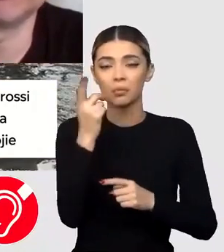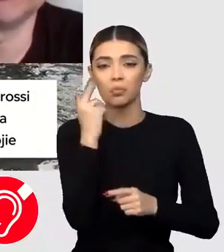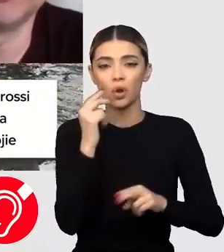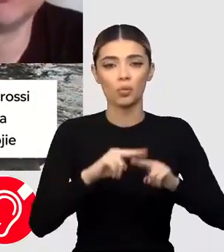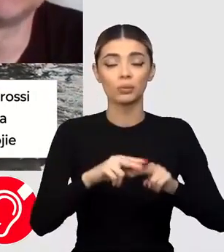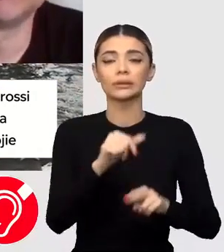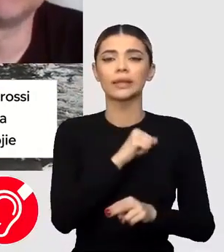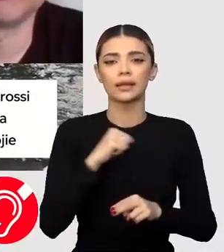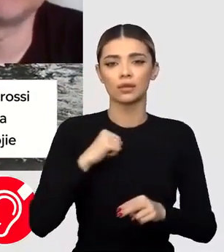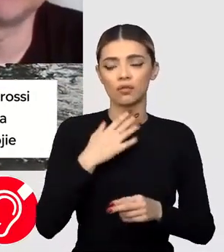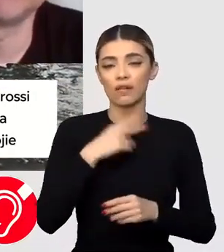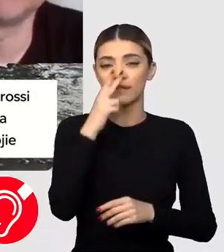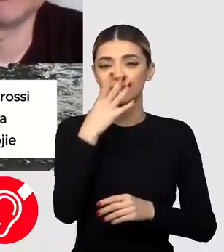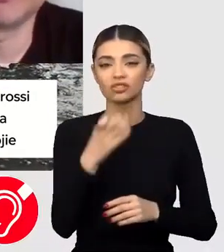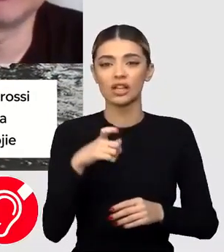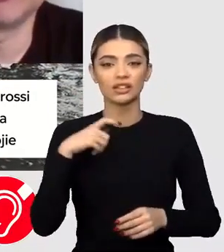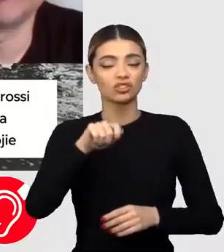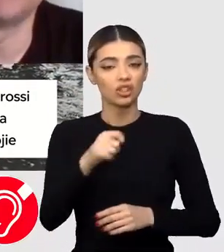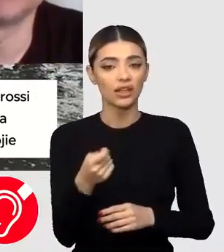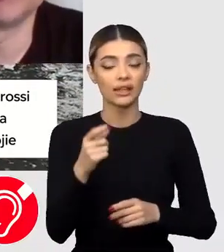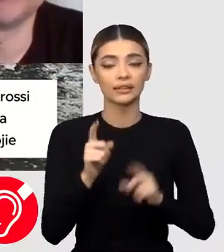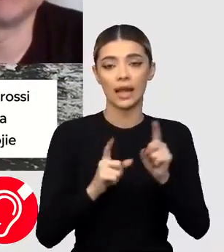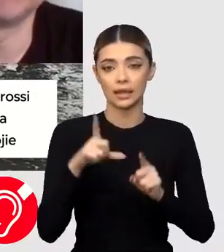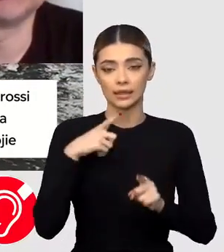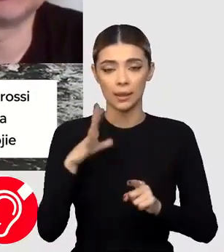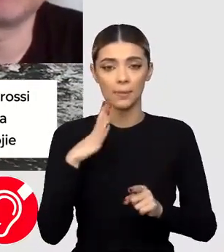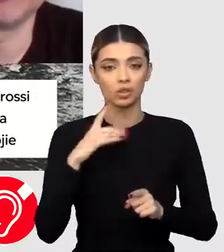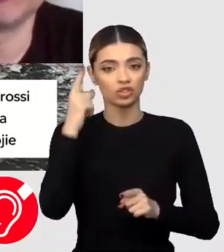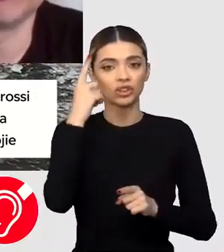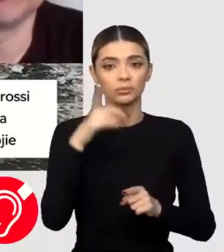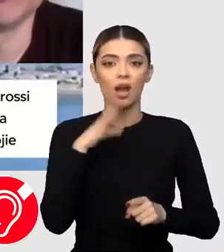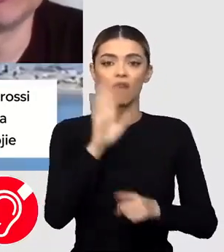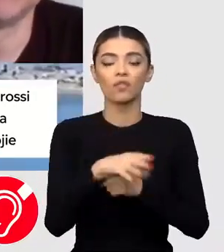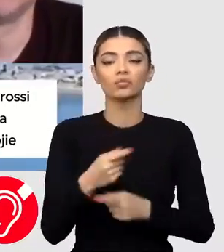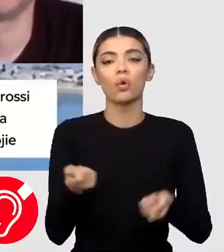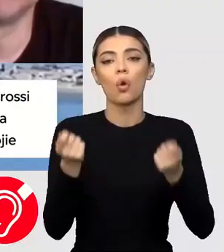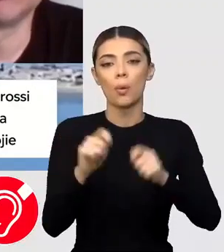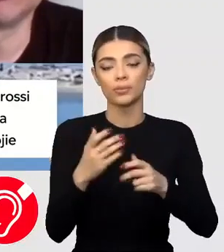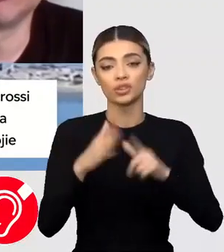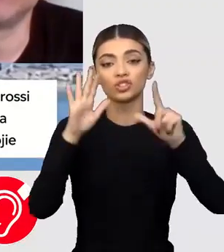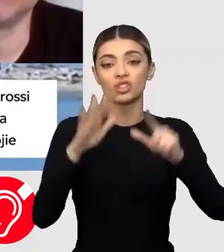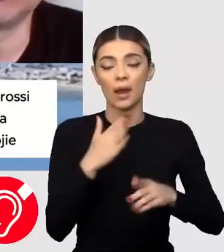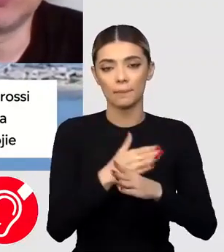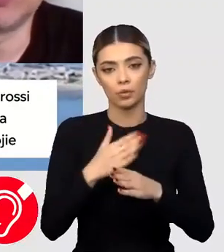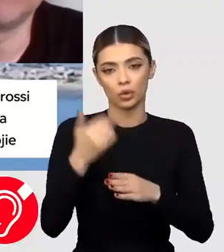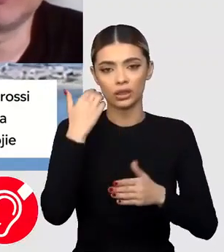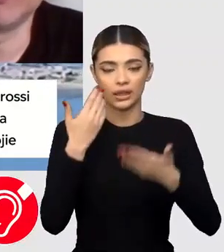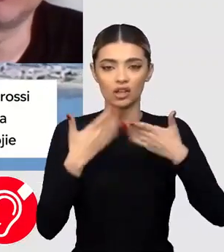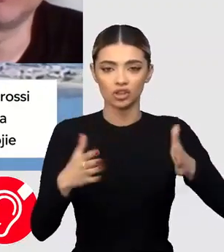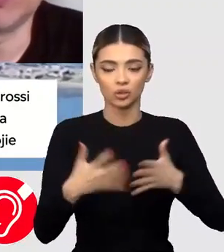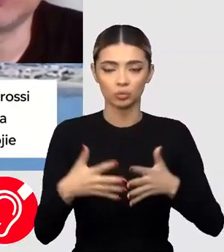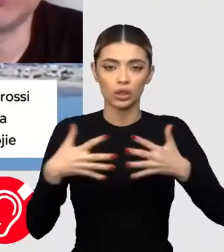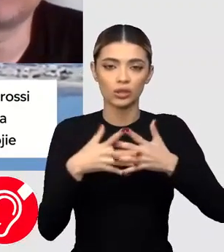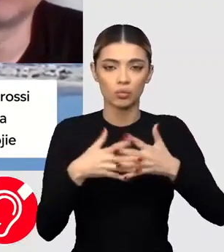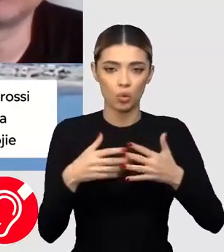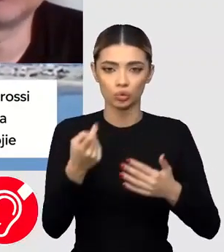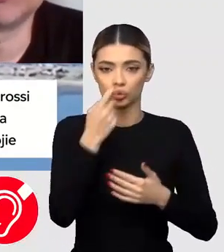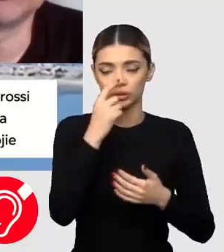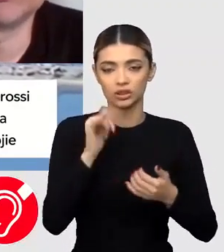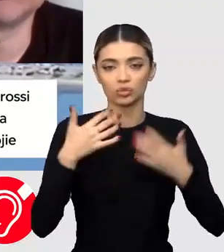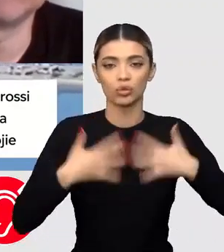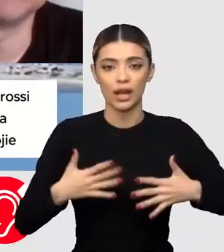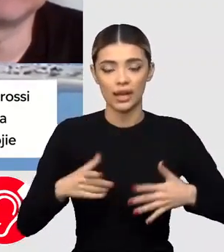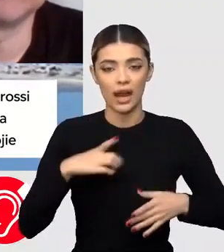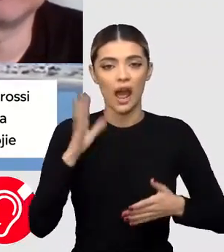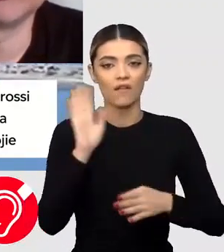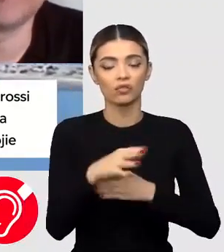independentă. Știm că această centrală a fost oprită de șapte ori de când Rusia a invadat Ucraina, ea a fost